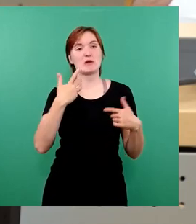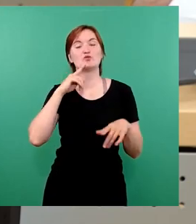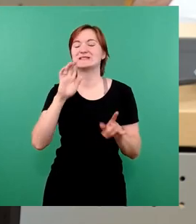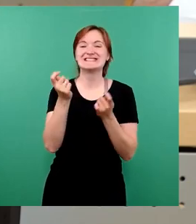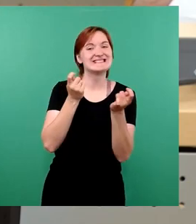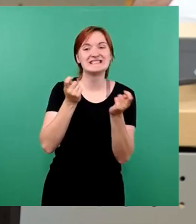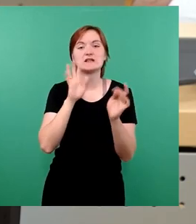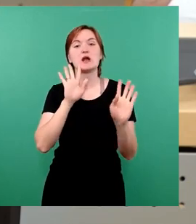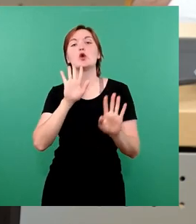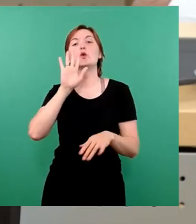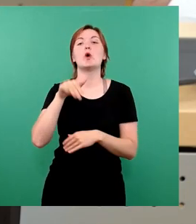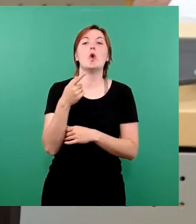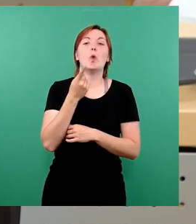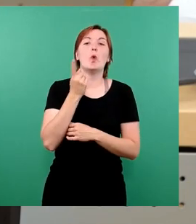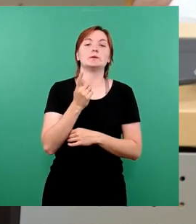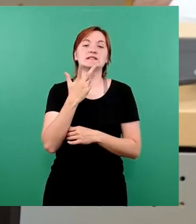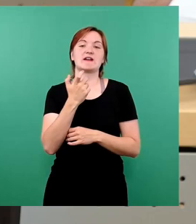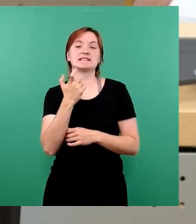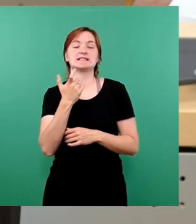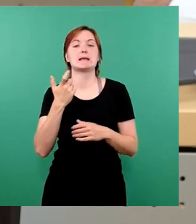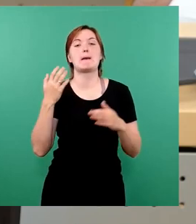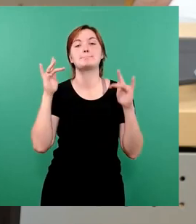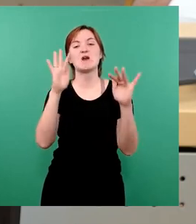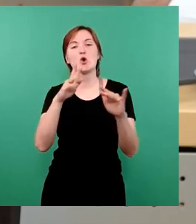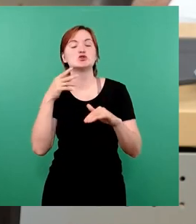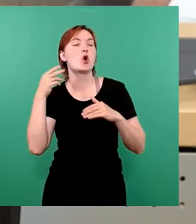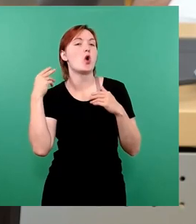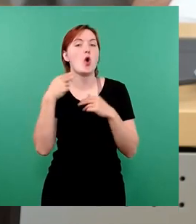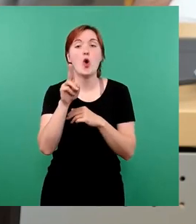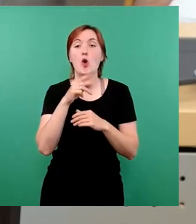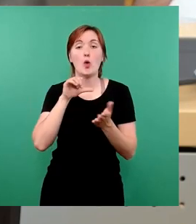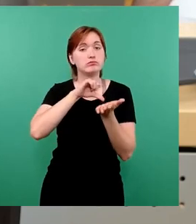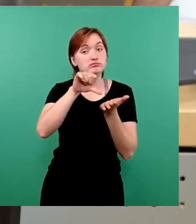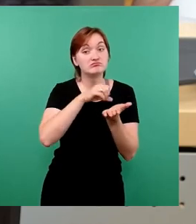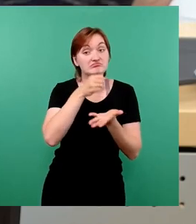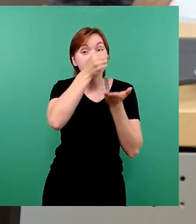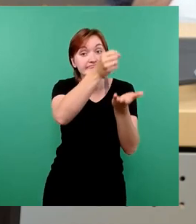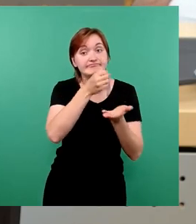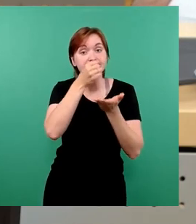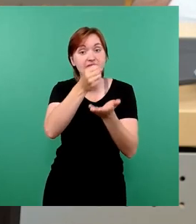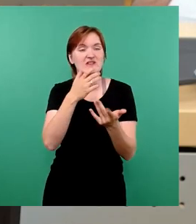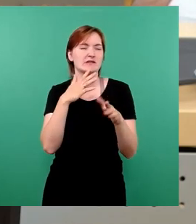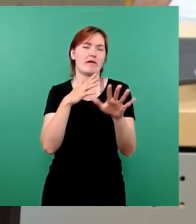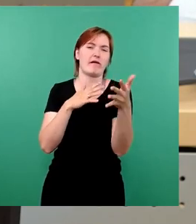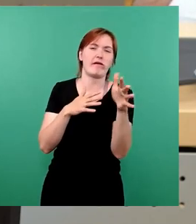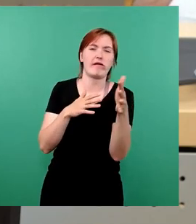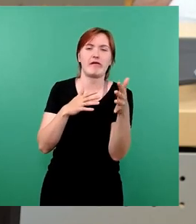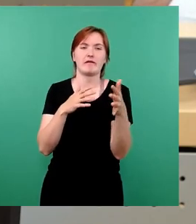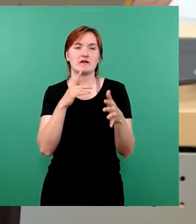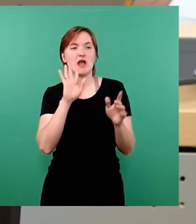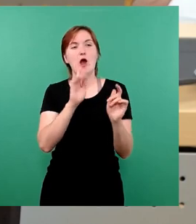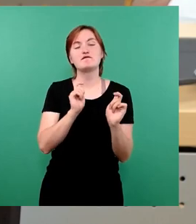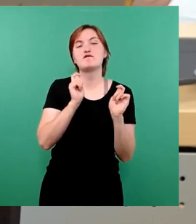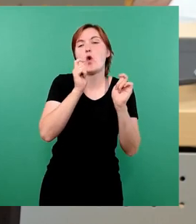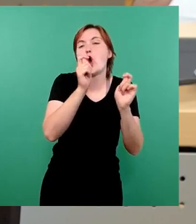Millionen Euro, untereinander in Halbwagen-Deckungsvorschlägen